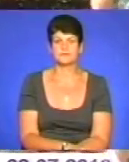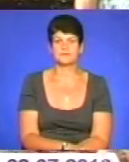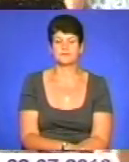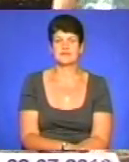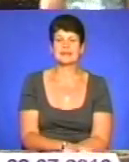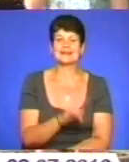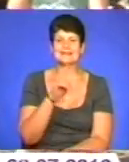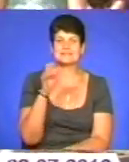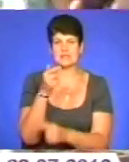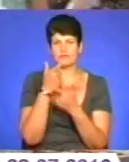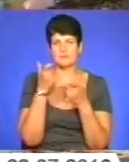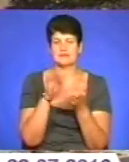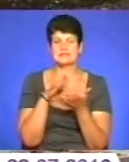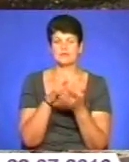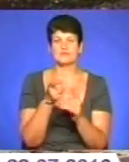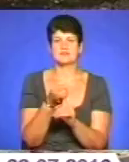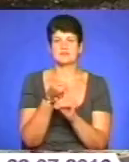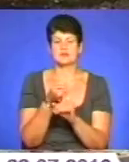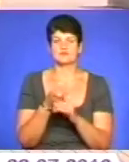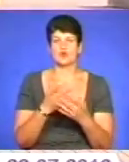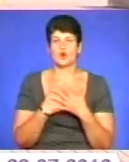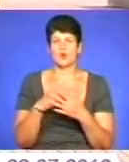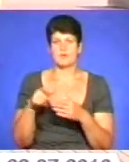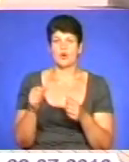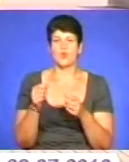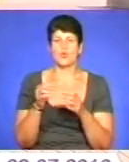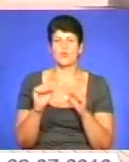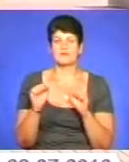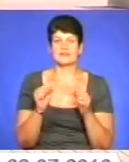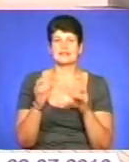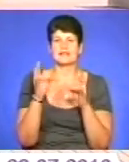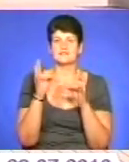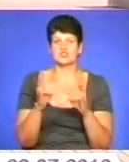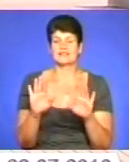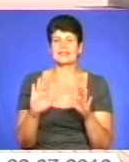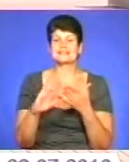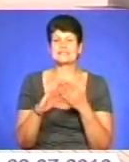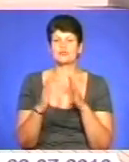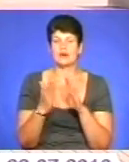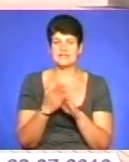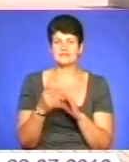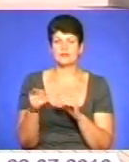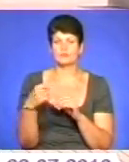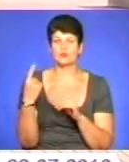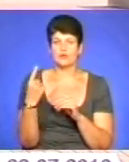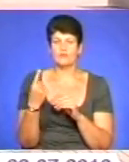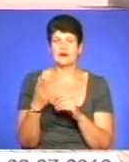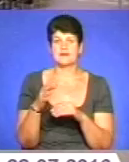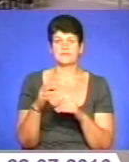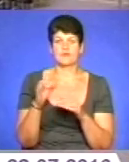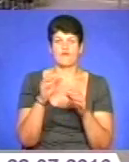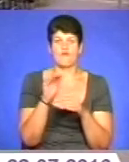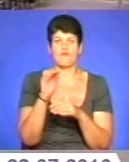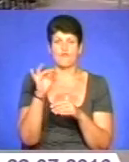За інформацією Центру зв'язків з громадськістю управління з надзвичайних ситуацій у Тернопільській області, радіаційний фон у контрольних точках заміру,